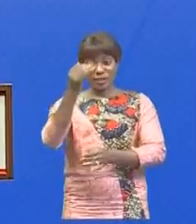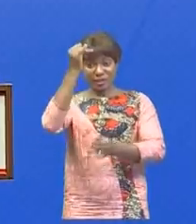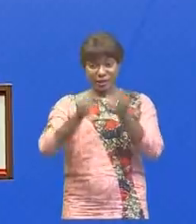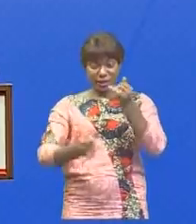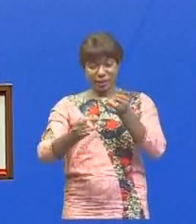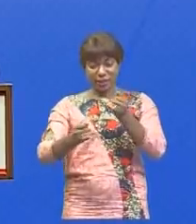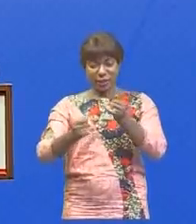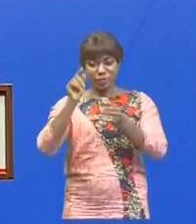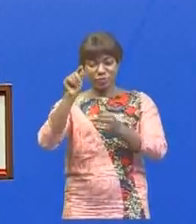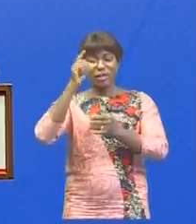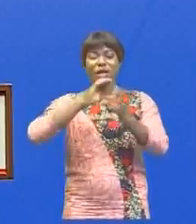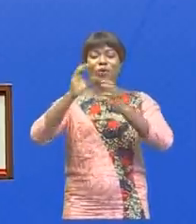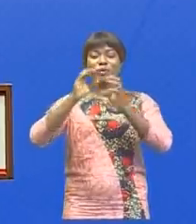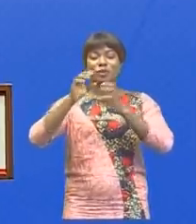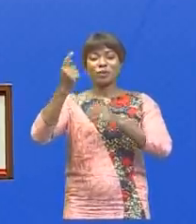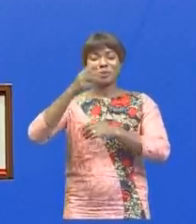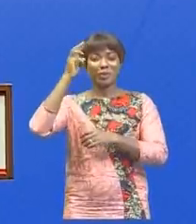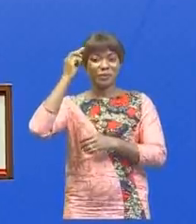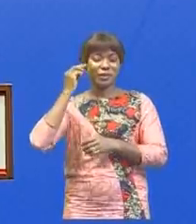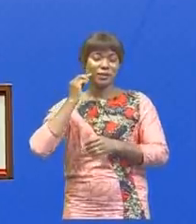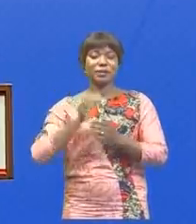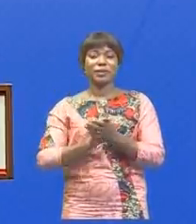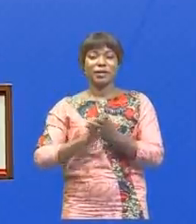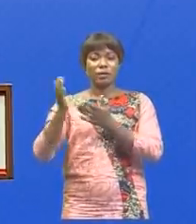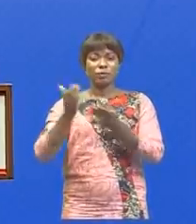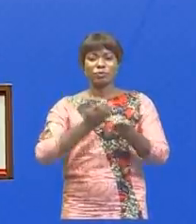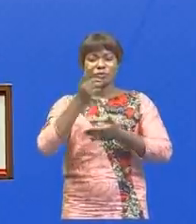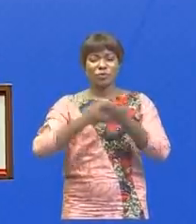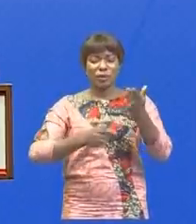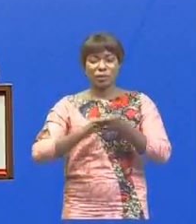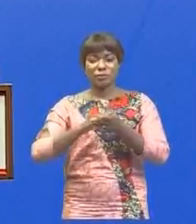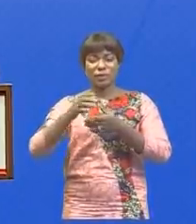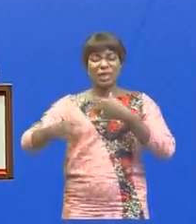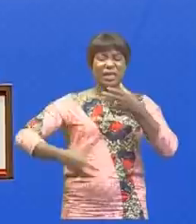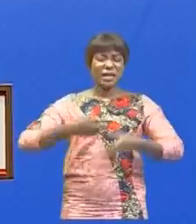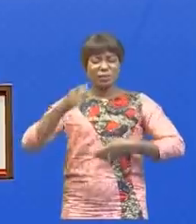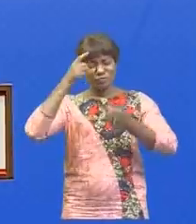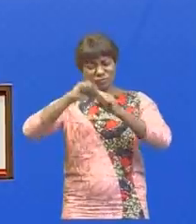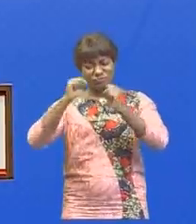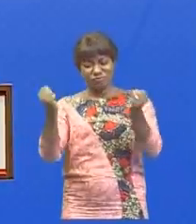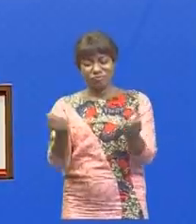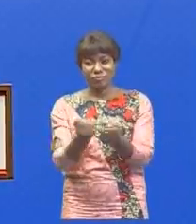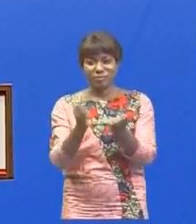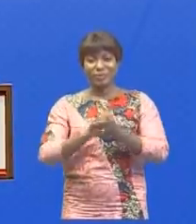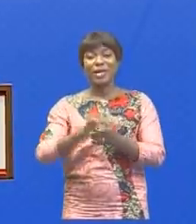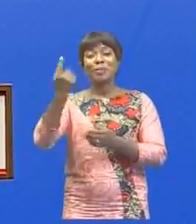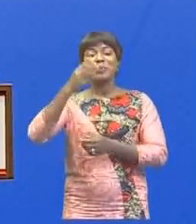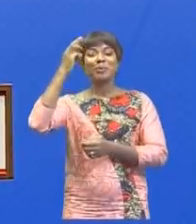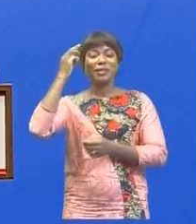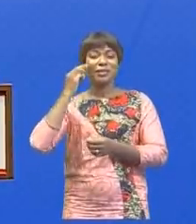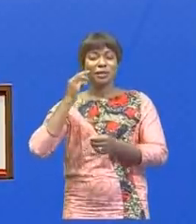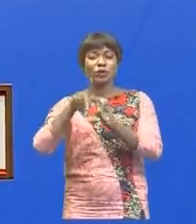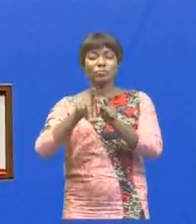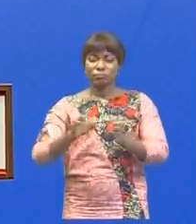point de la communication du Premier ministre portant sur les revendications sociales. Le Premier ministre a